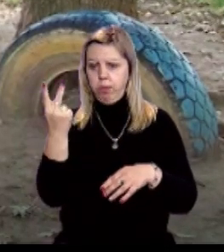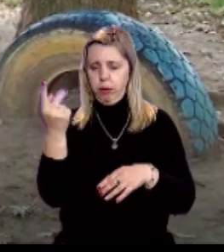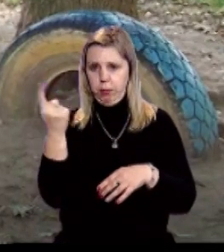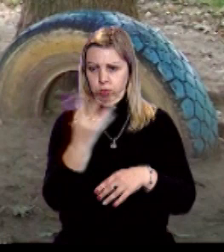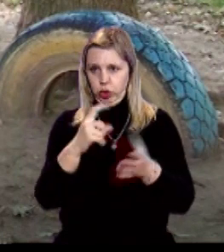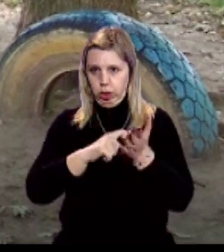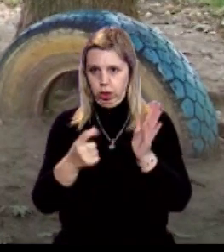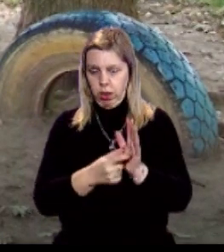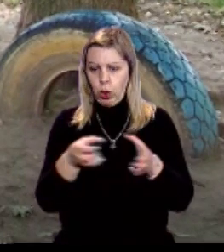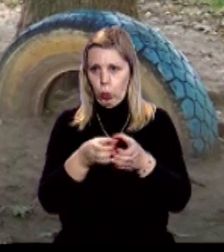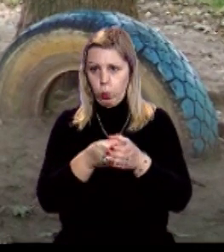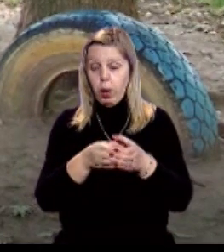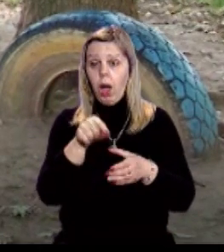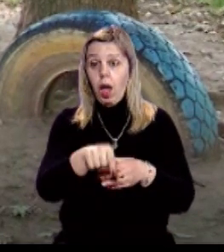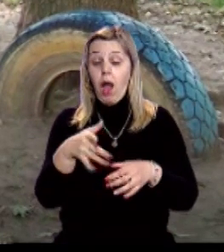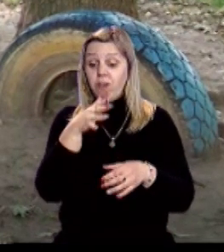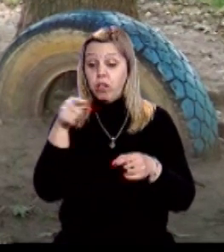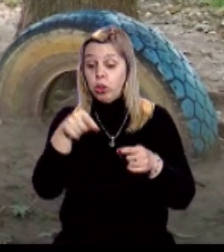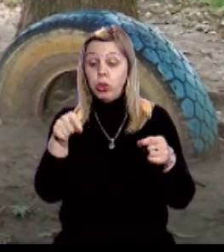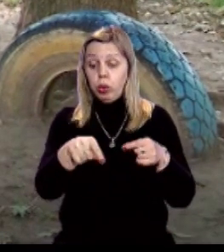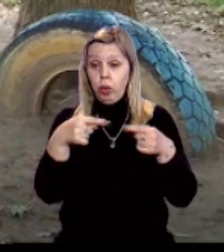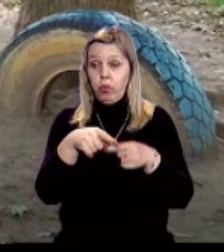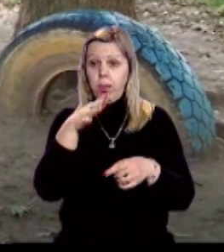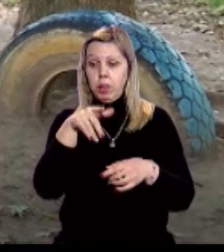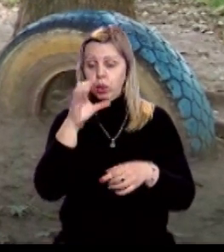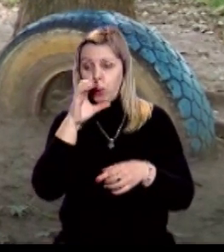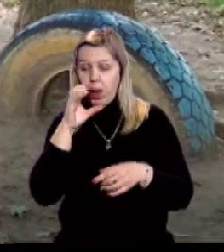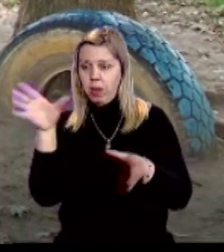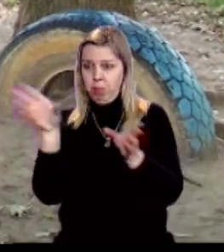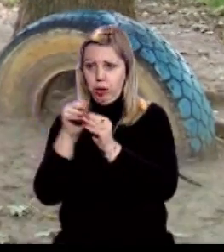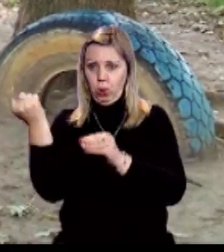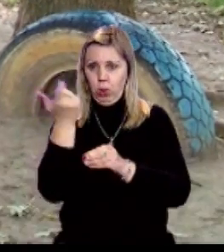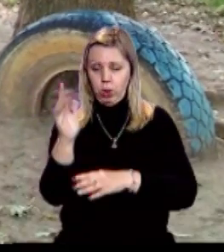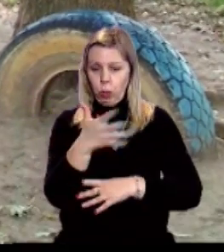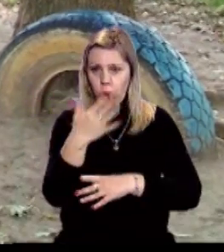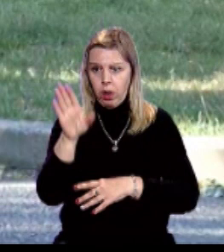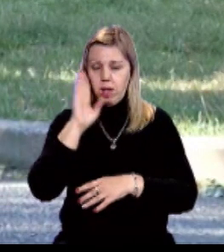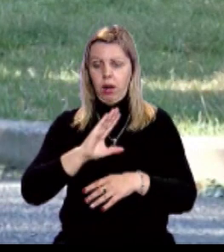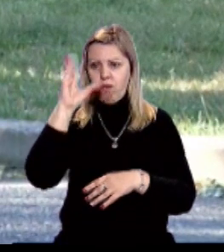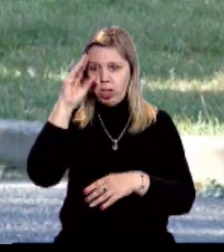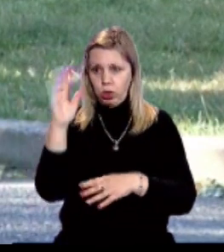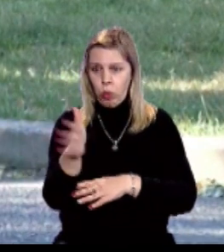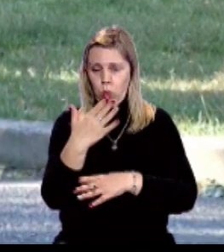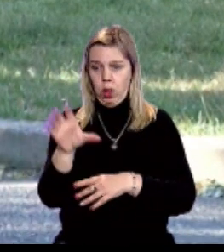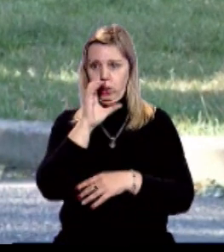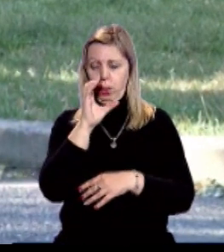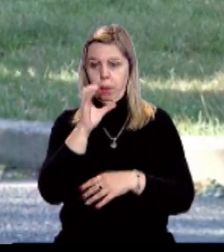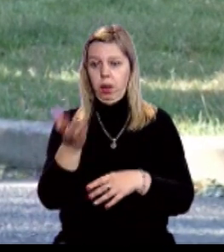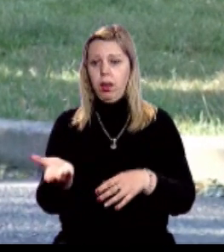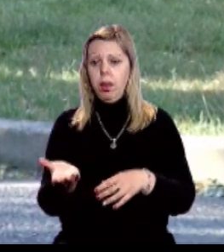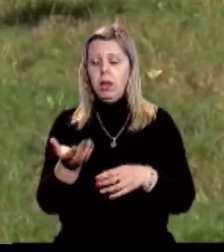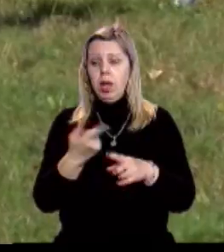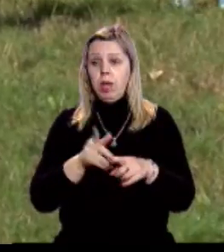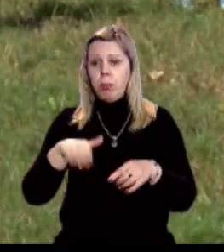-четвертих класів на групі. А в цей же час тут гуляють собачники, зранку гуляють, ввечері вигулюють собак. І